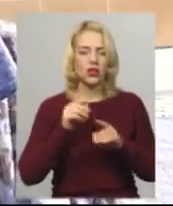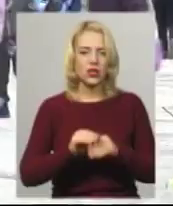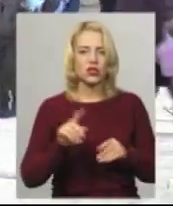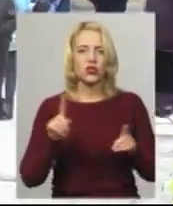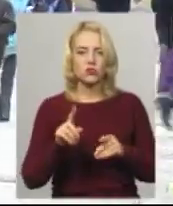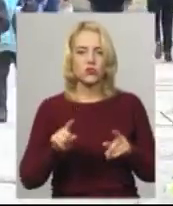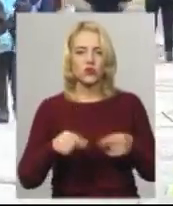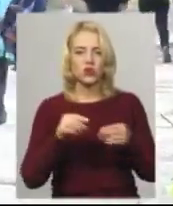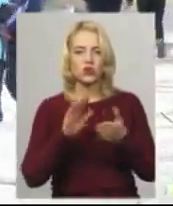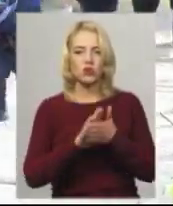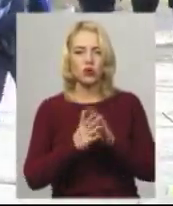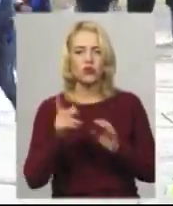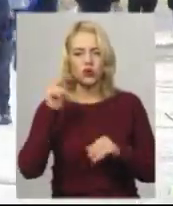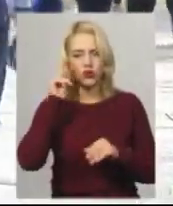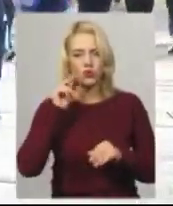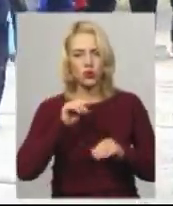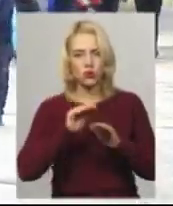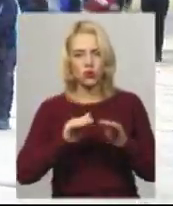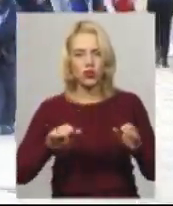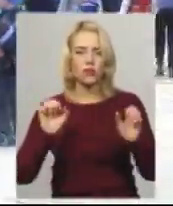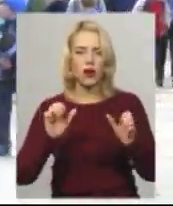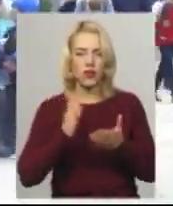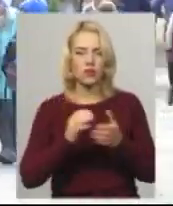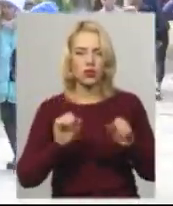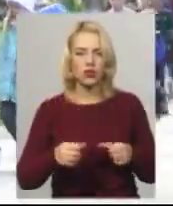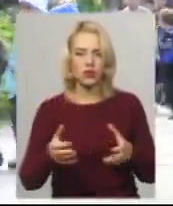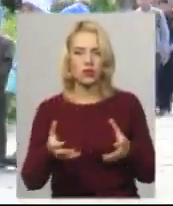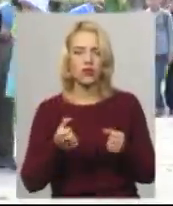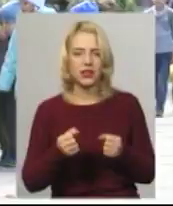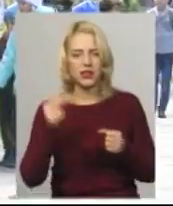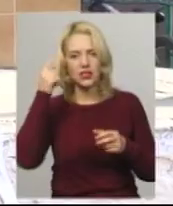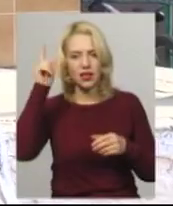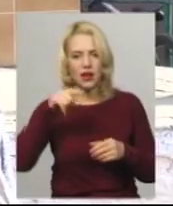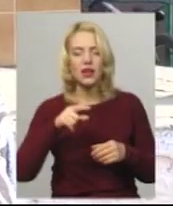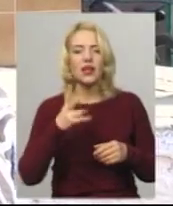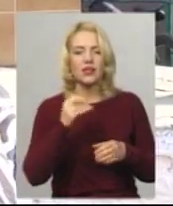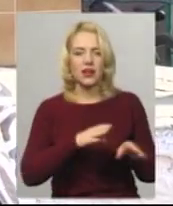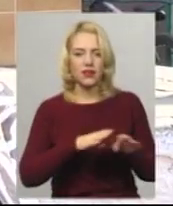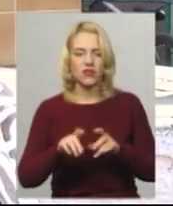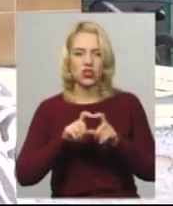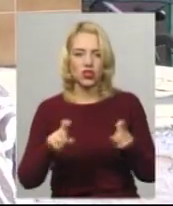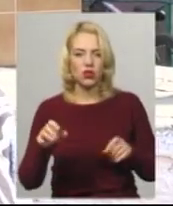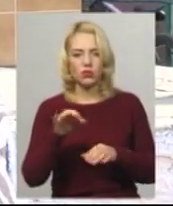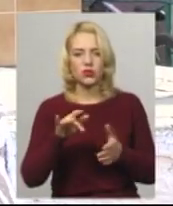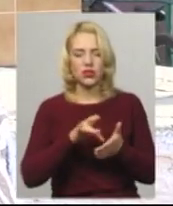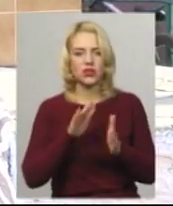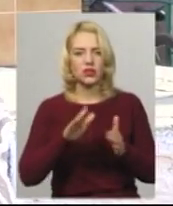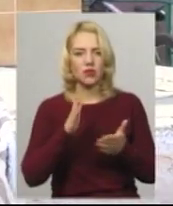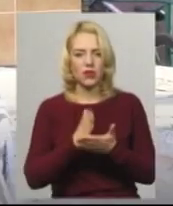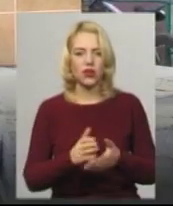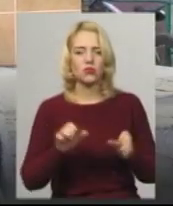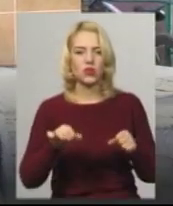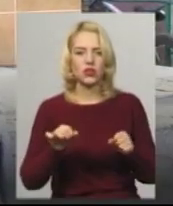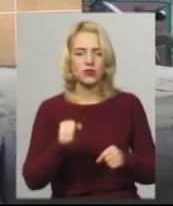умови, аби учні ліцею селища мали можливість здобувати знання на рівні шкіл обласного центру. Діти мають можливість працювати на